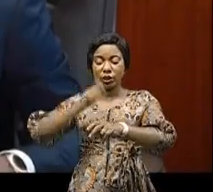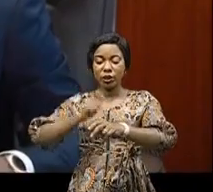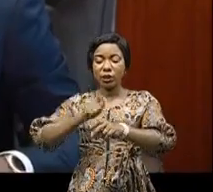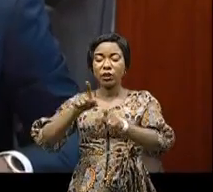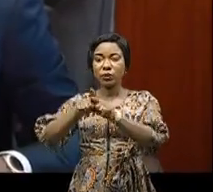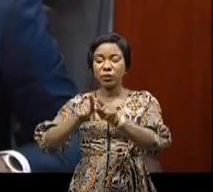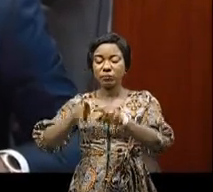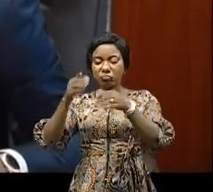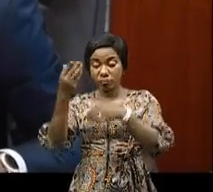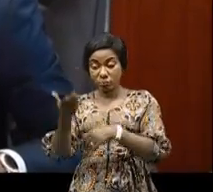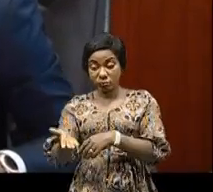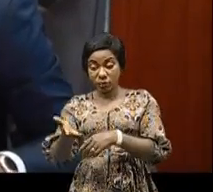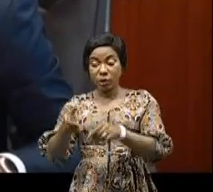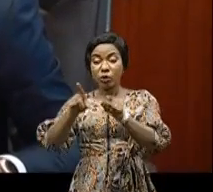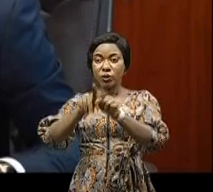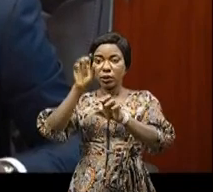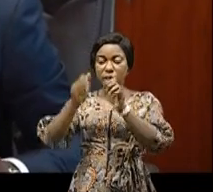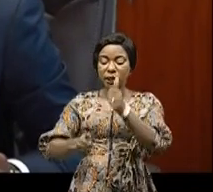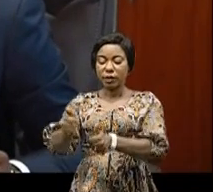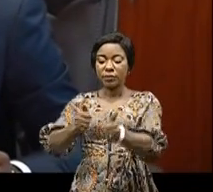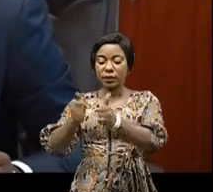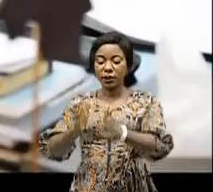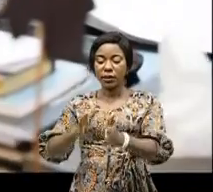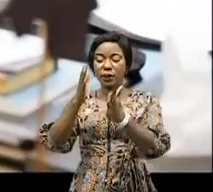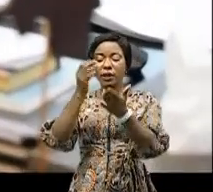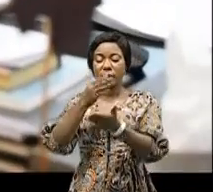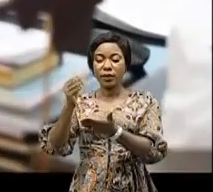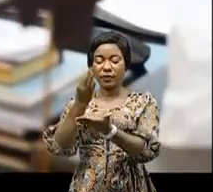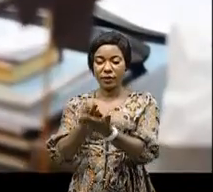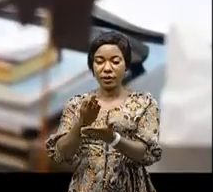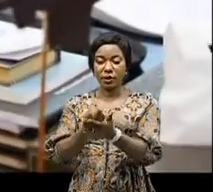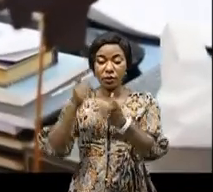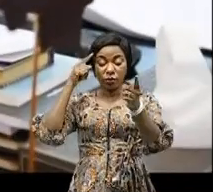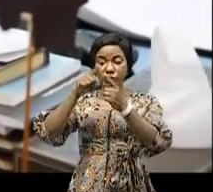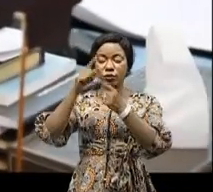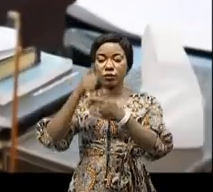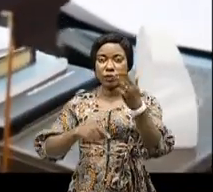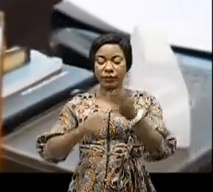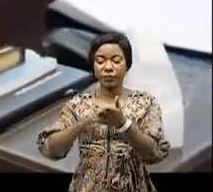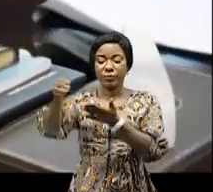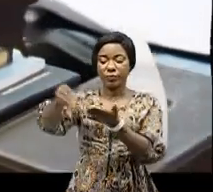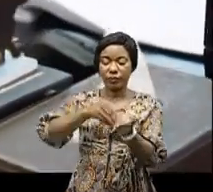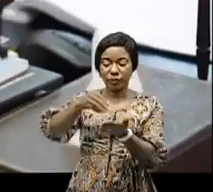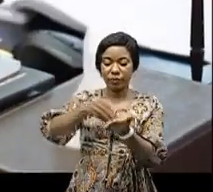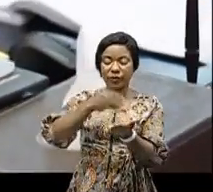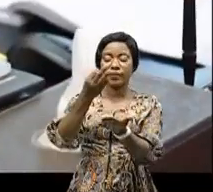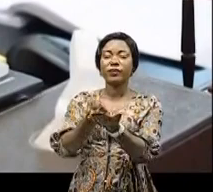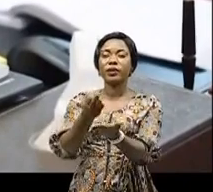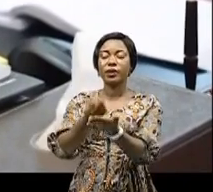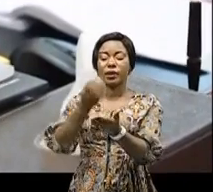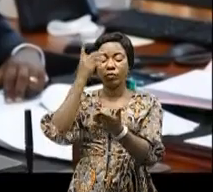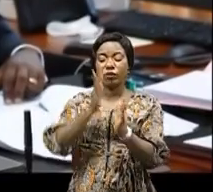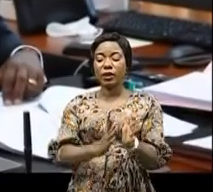disposant d'une autonomie administrative et financière, a pour objet la mobilisation de ressources financières pour l